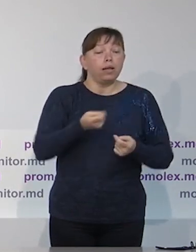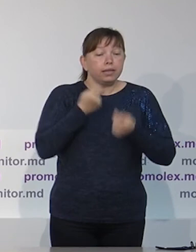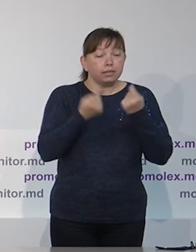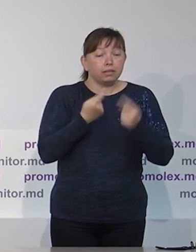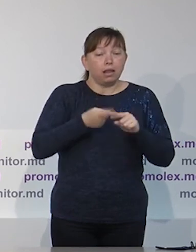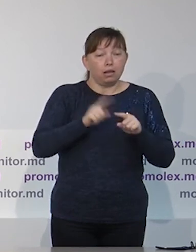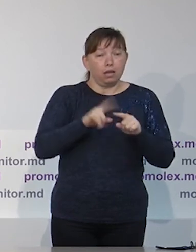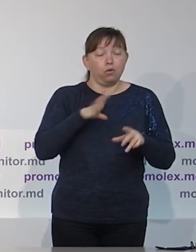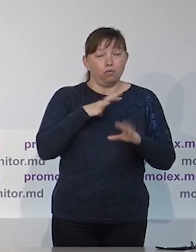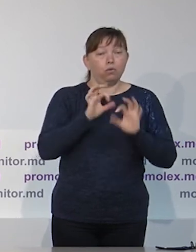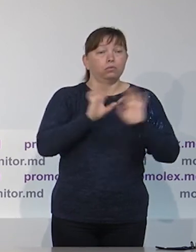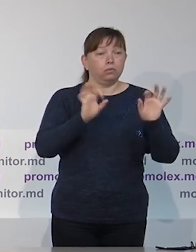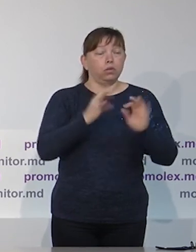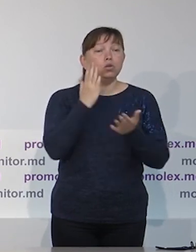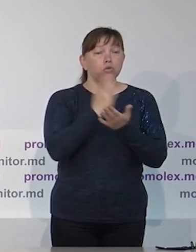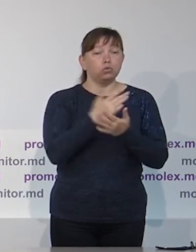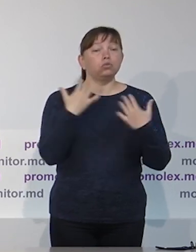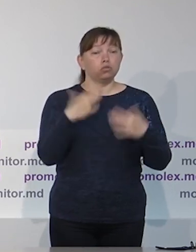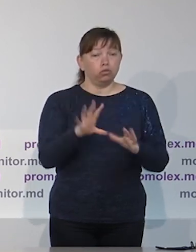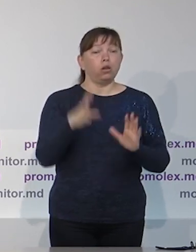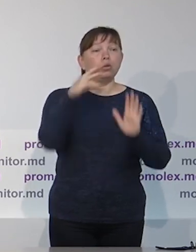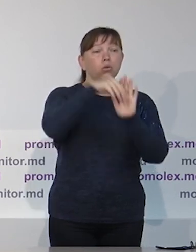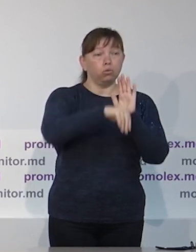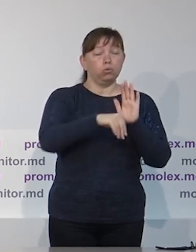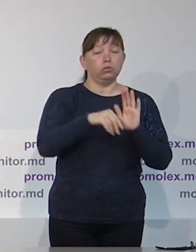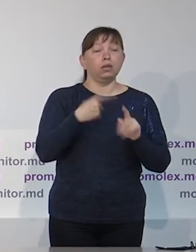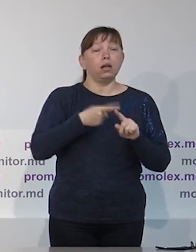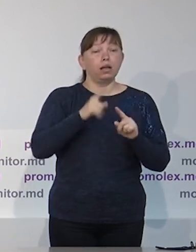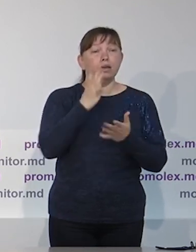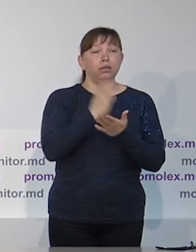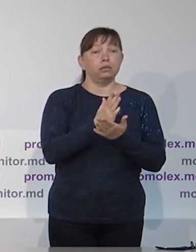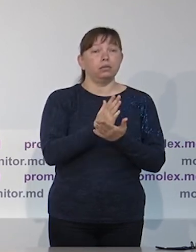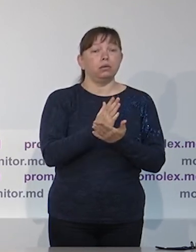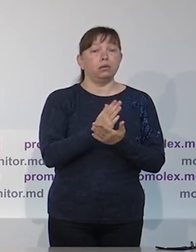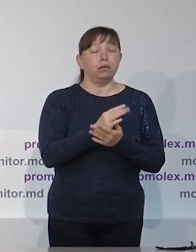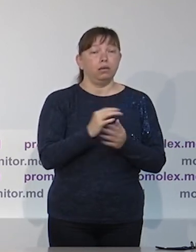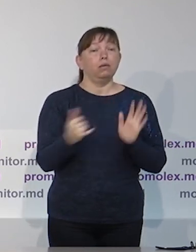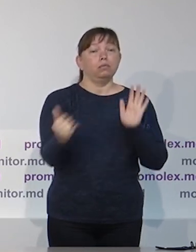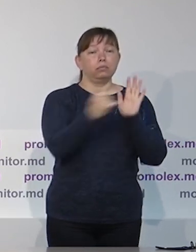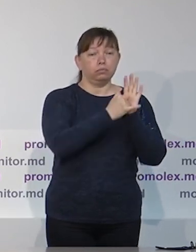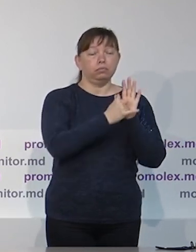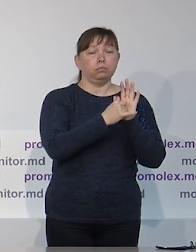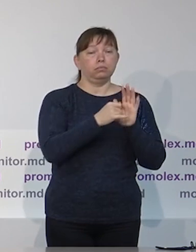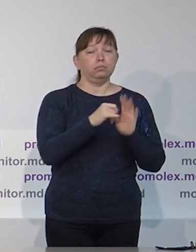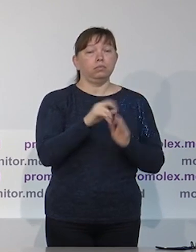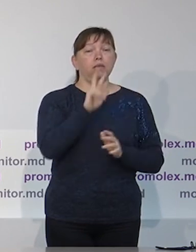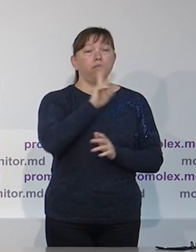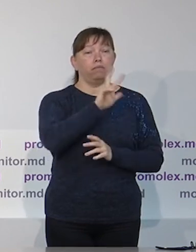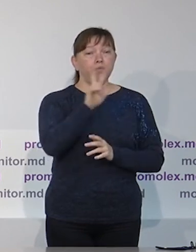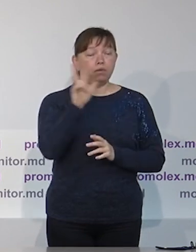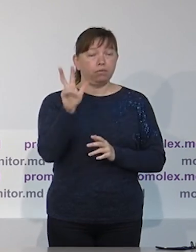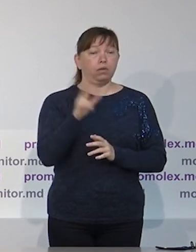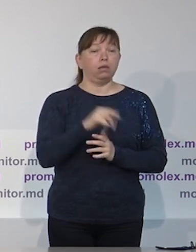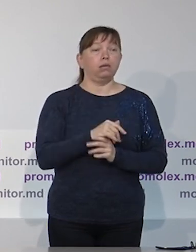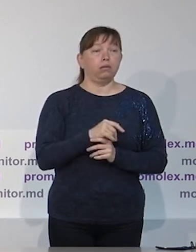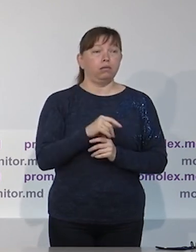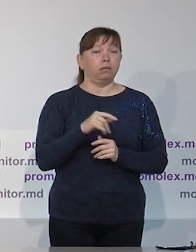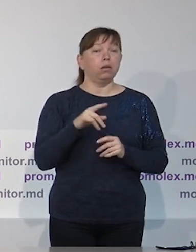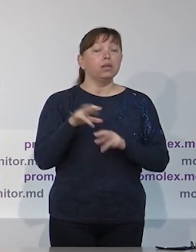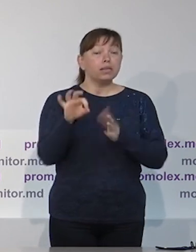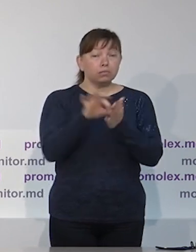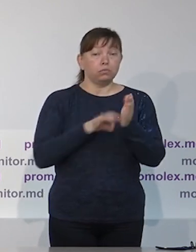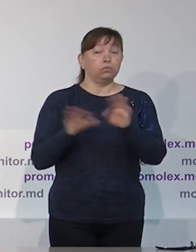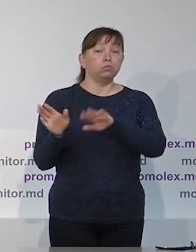участника избирательной кампании. Итак, это было содержание отчета. Детали и подробности о том, о чем я уже